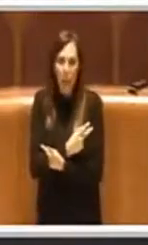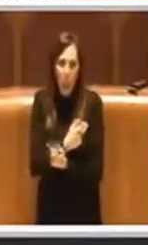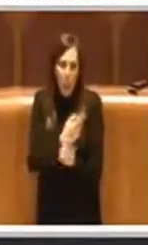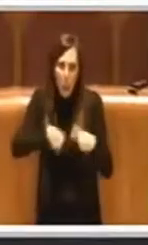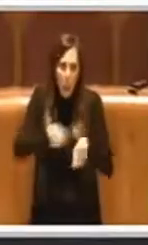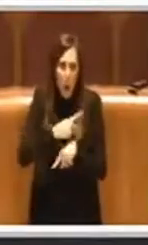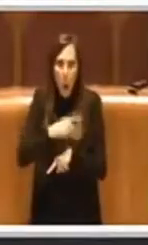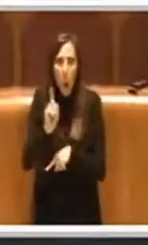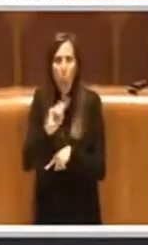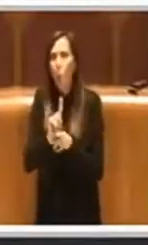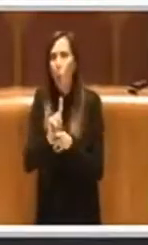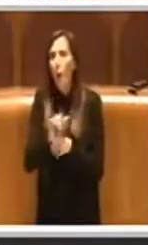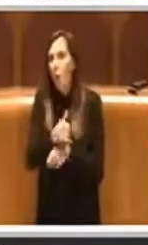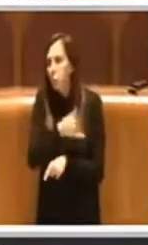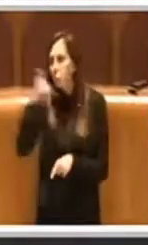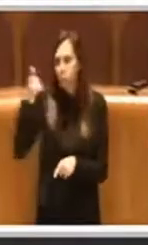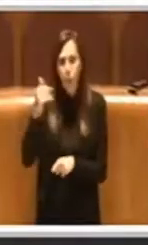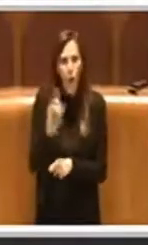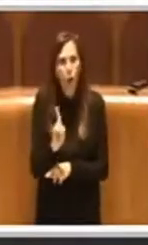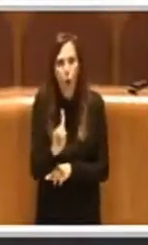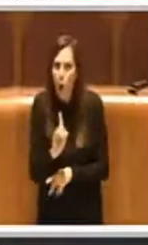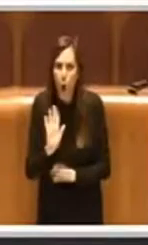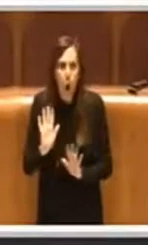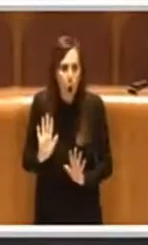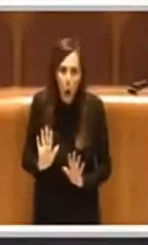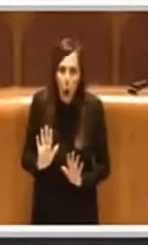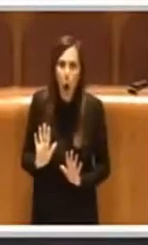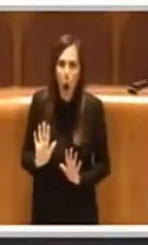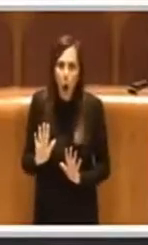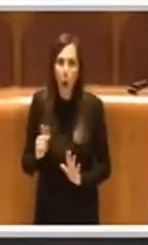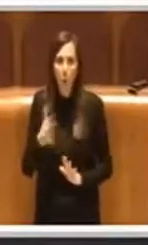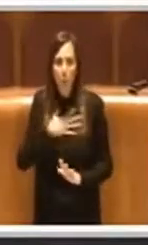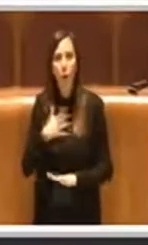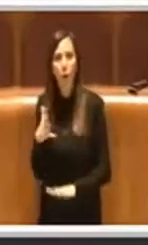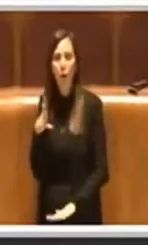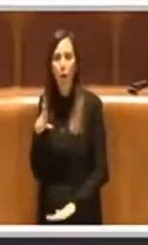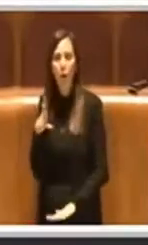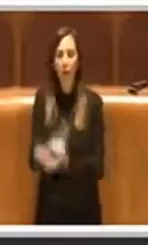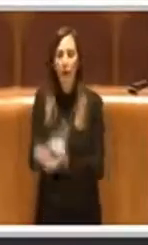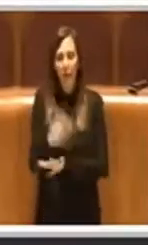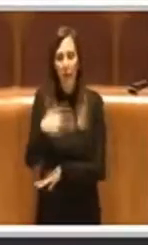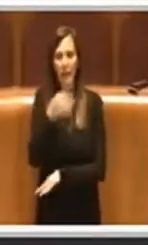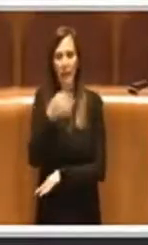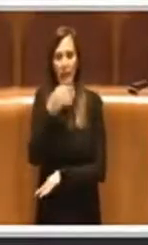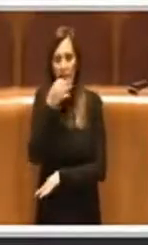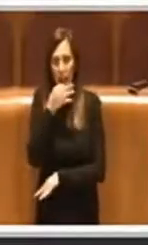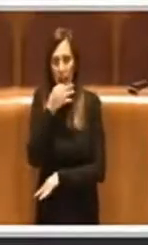Io nel mio intervento ho anche in dichiarazione,